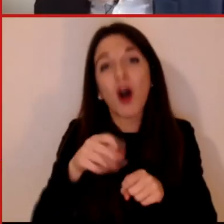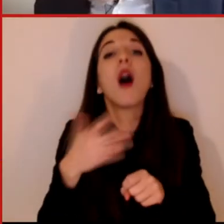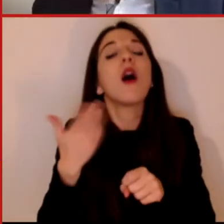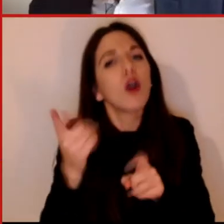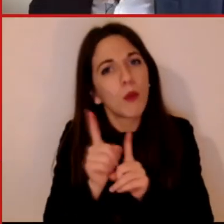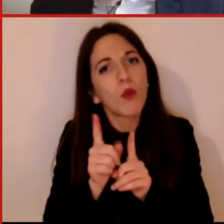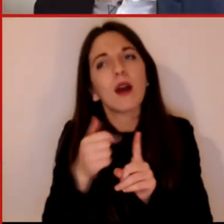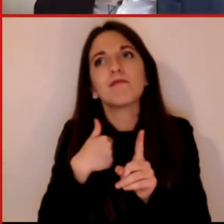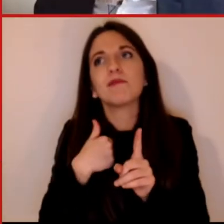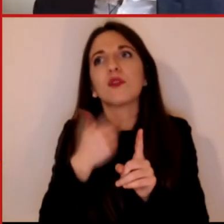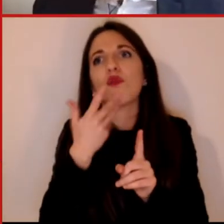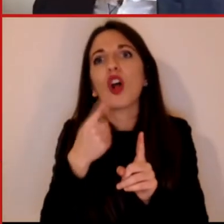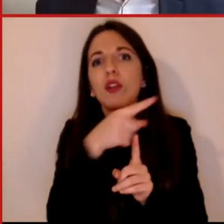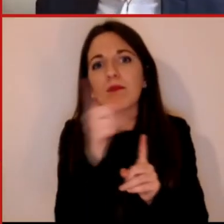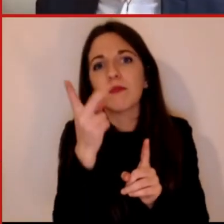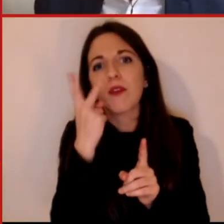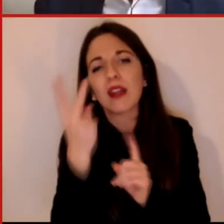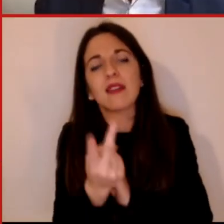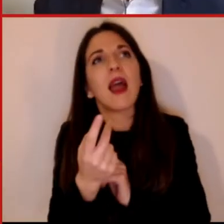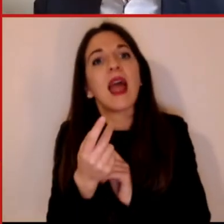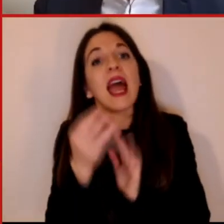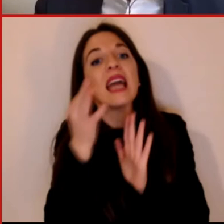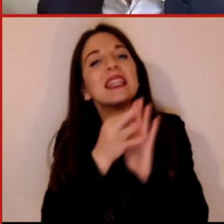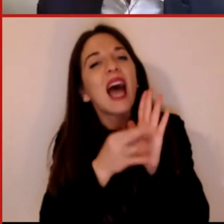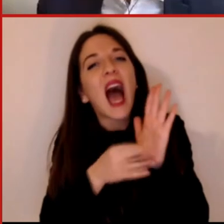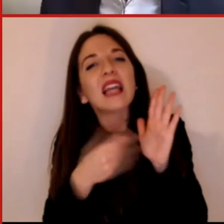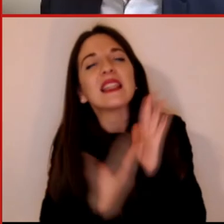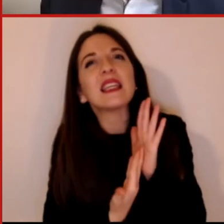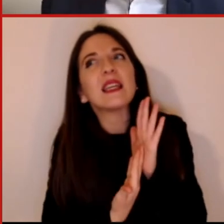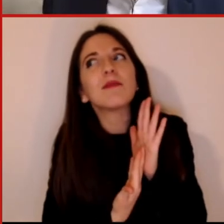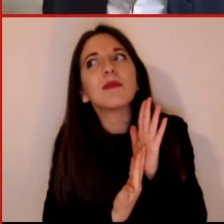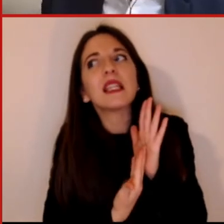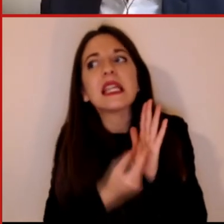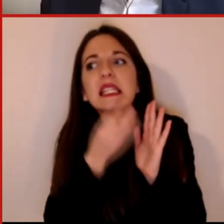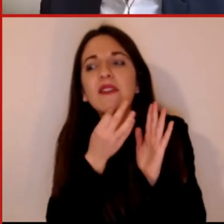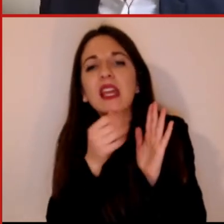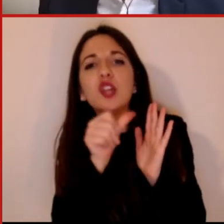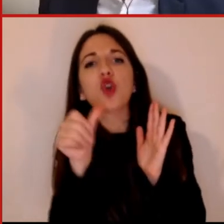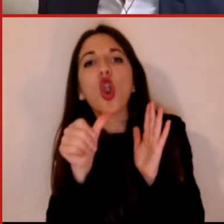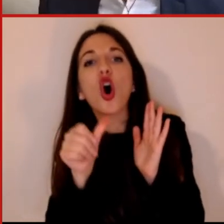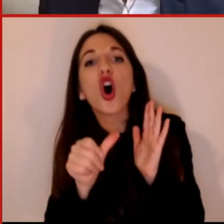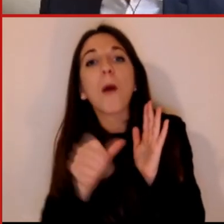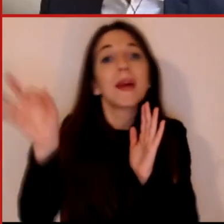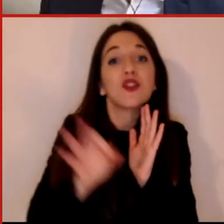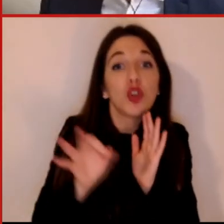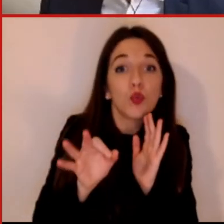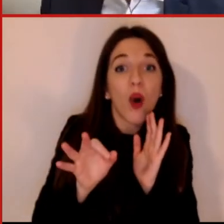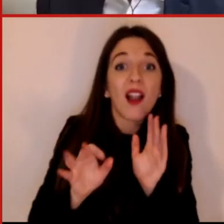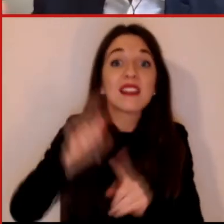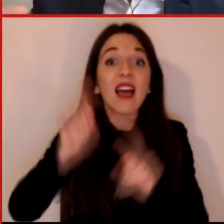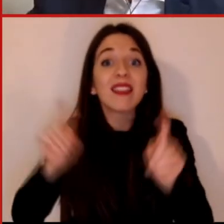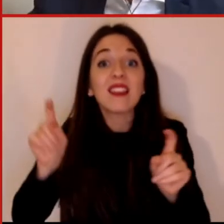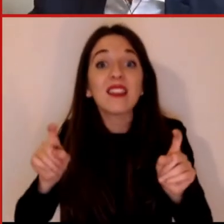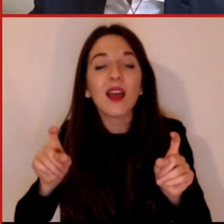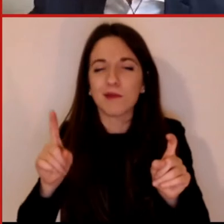diventano qualche cosa di più importante di una statistica, i dati come statistica sono una fotografia immobile del presente,